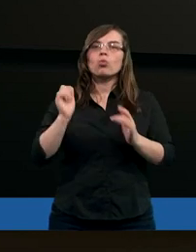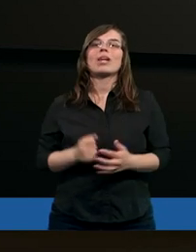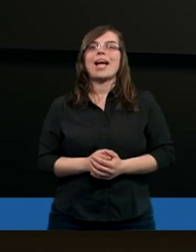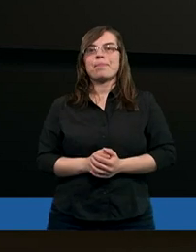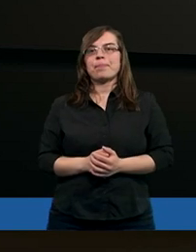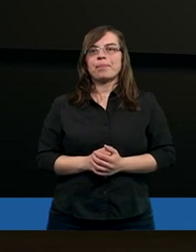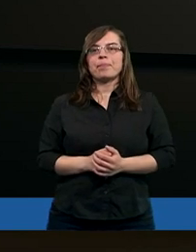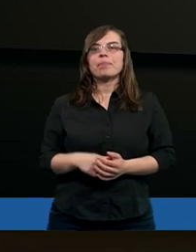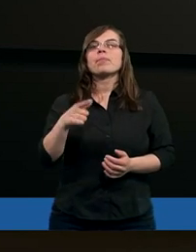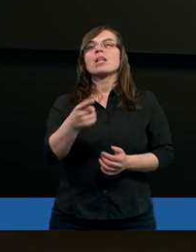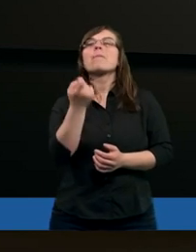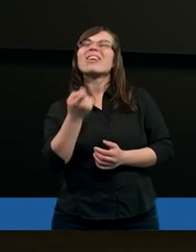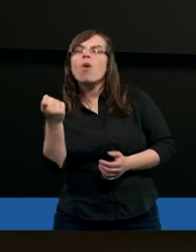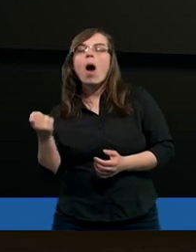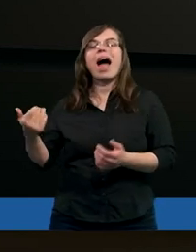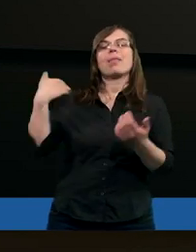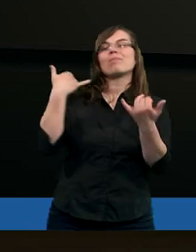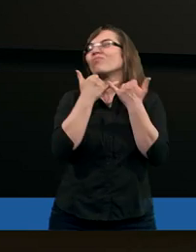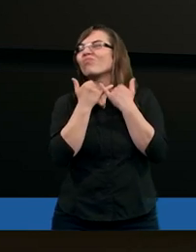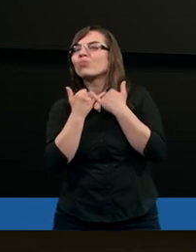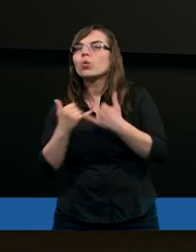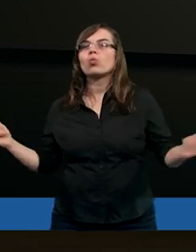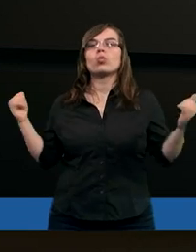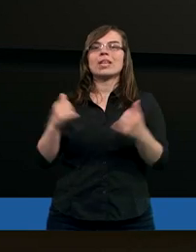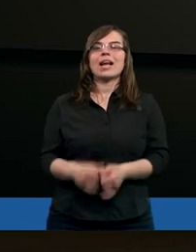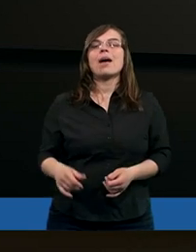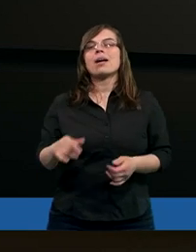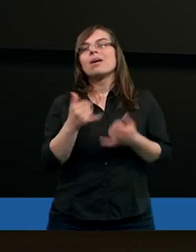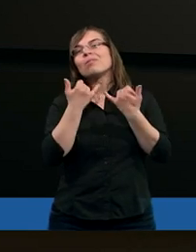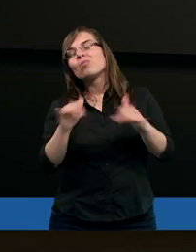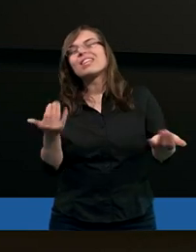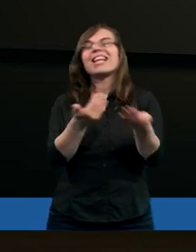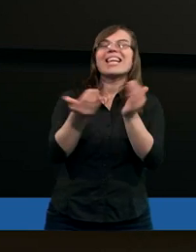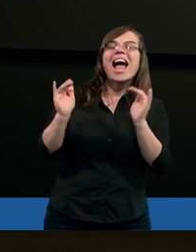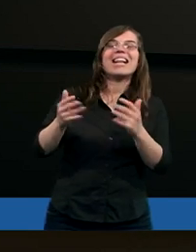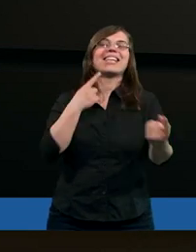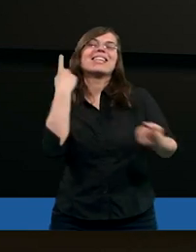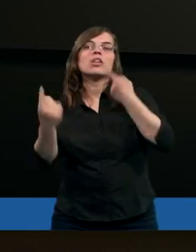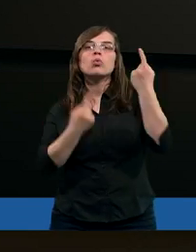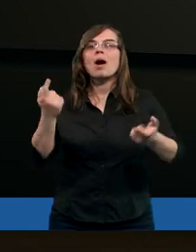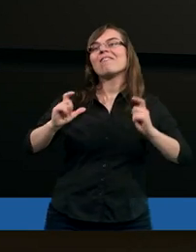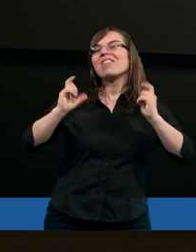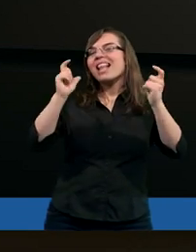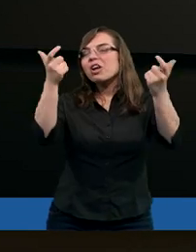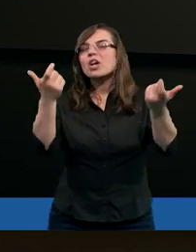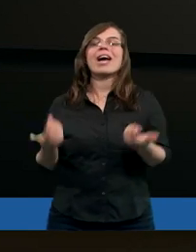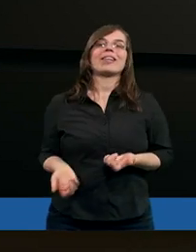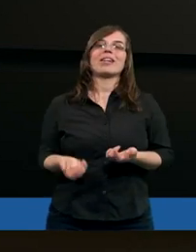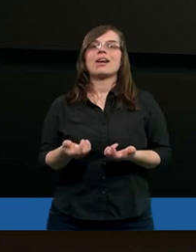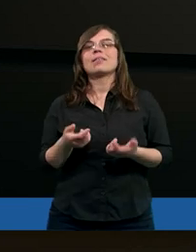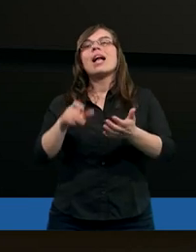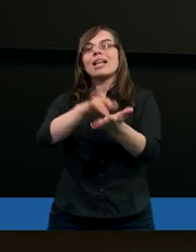Przywołane były różne sceny, różne sytuacje, wydarzenia